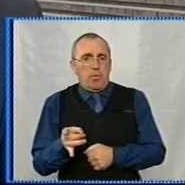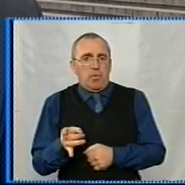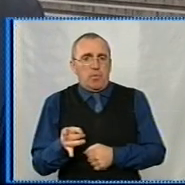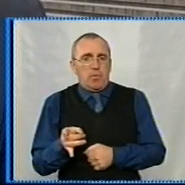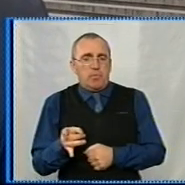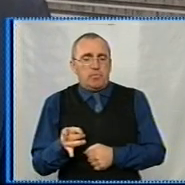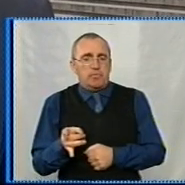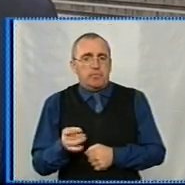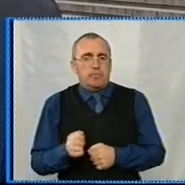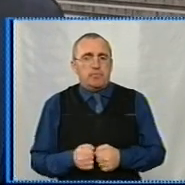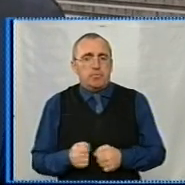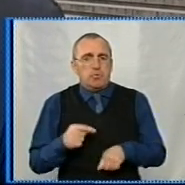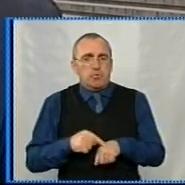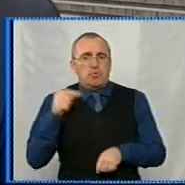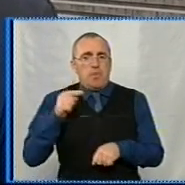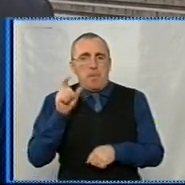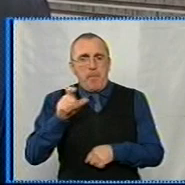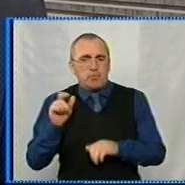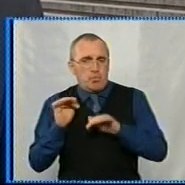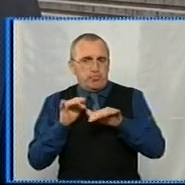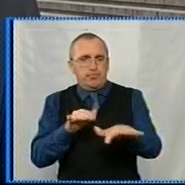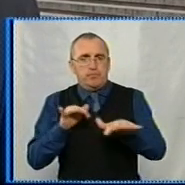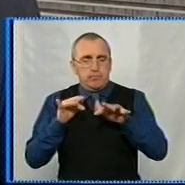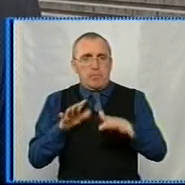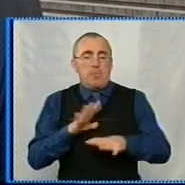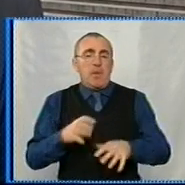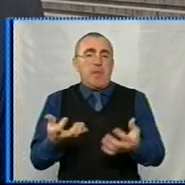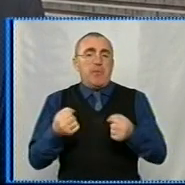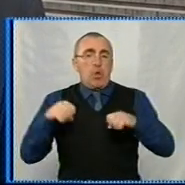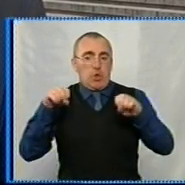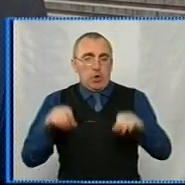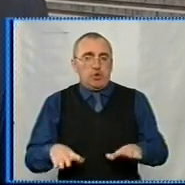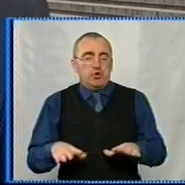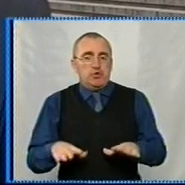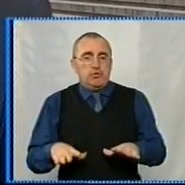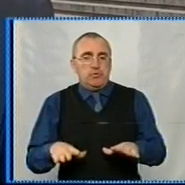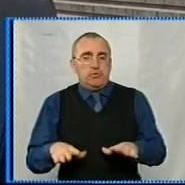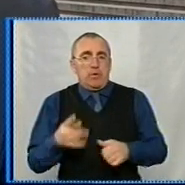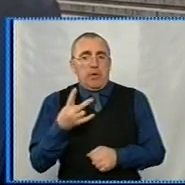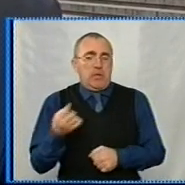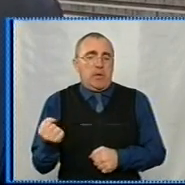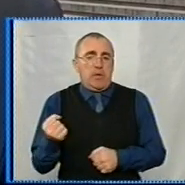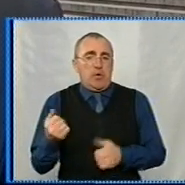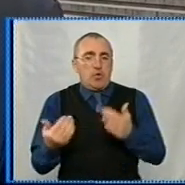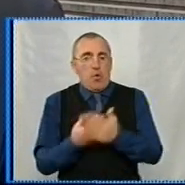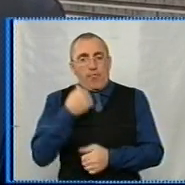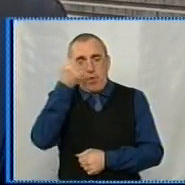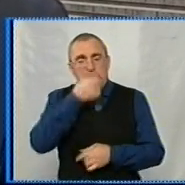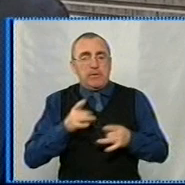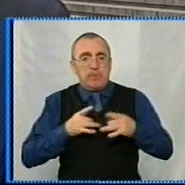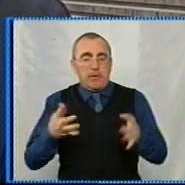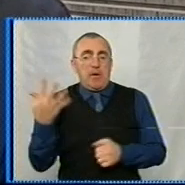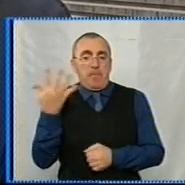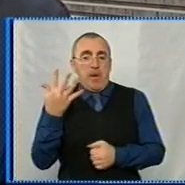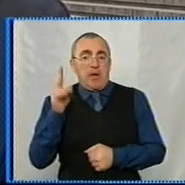суттєвий пасажиропоток, було прийнято рішення на новорічні свята п